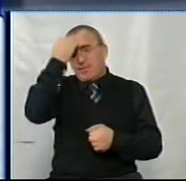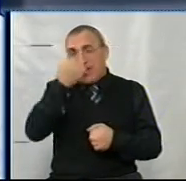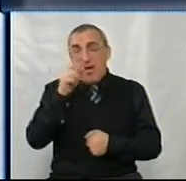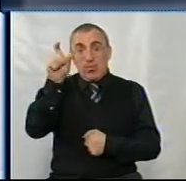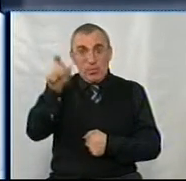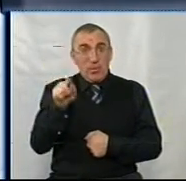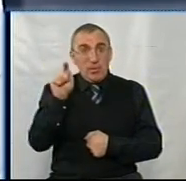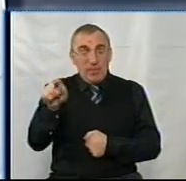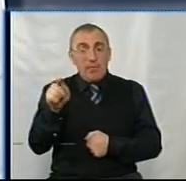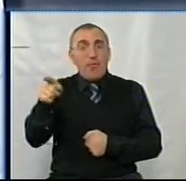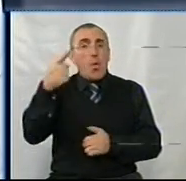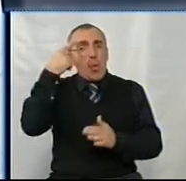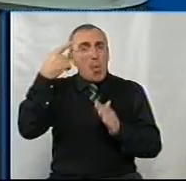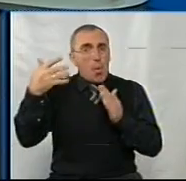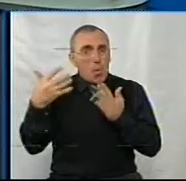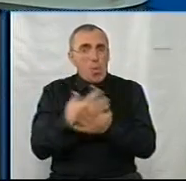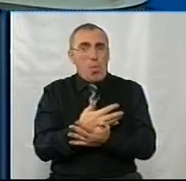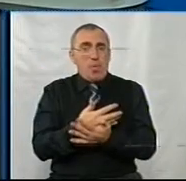цій людині, і вони розуміють,